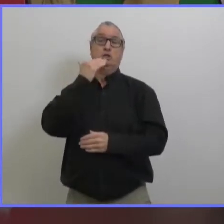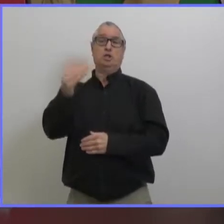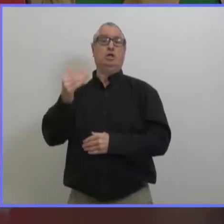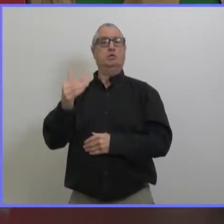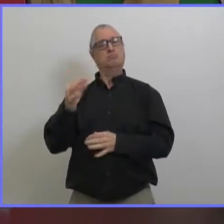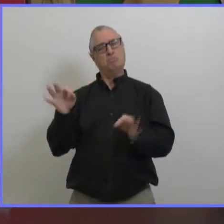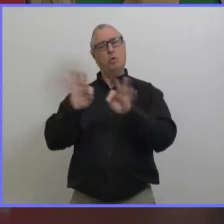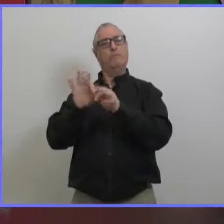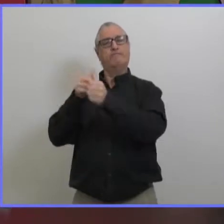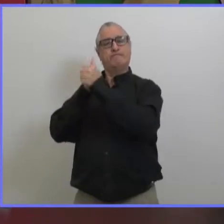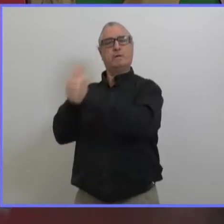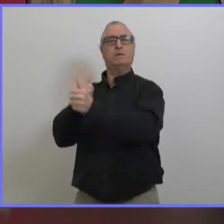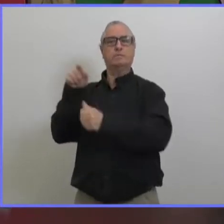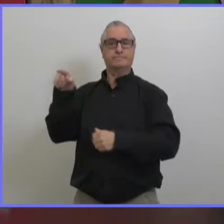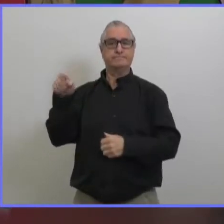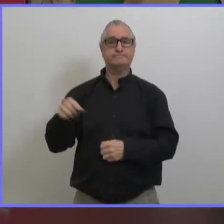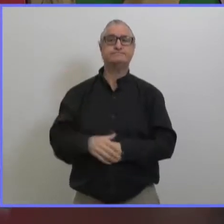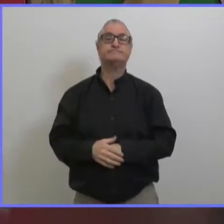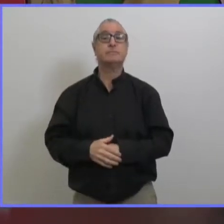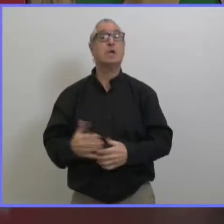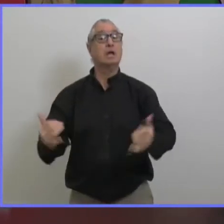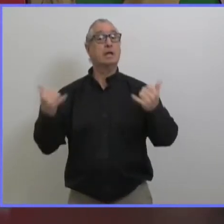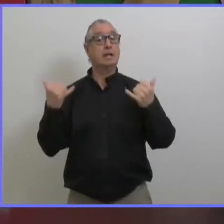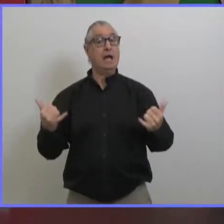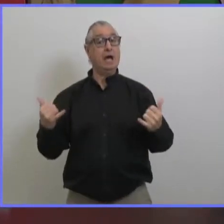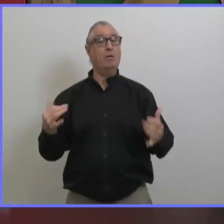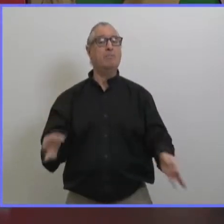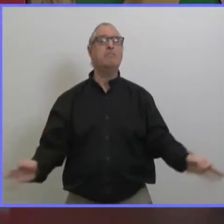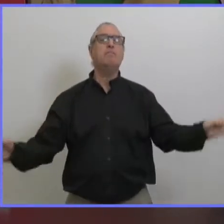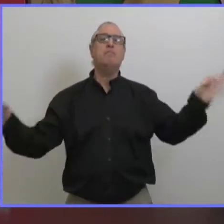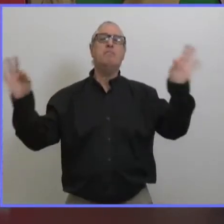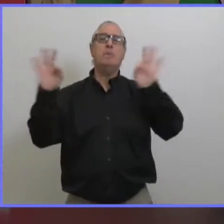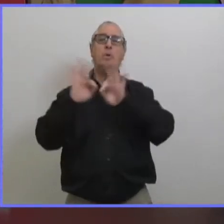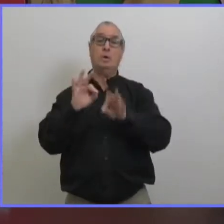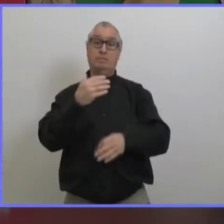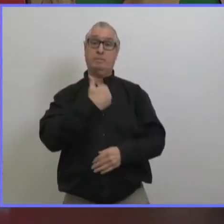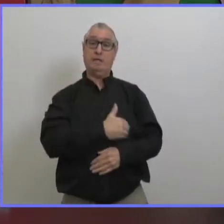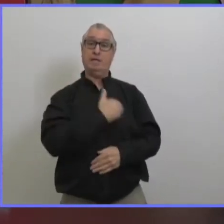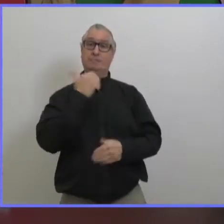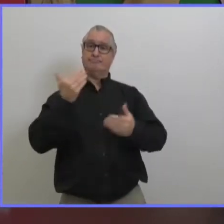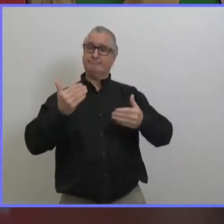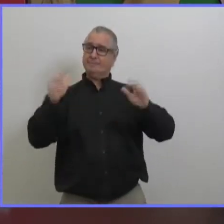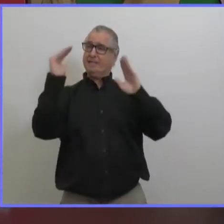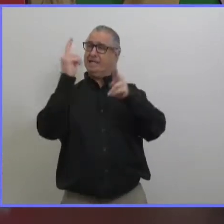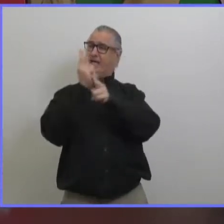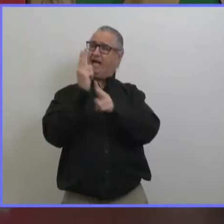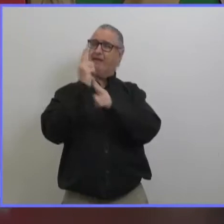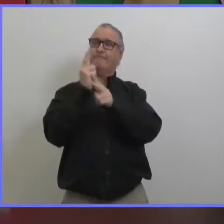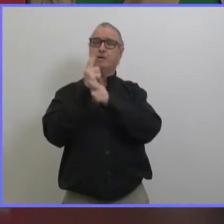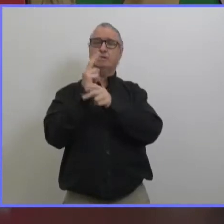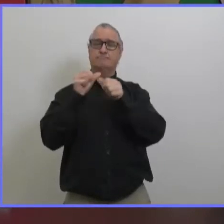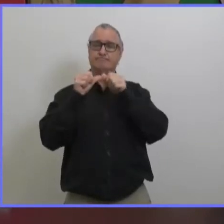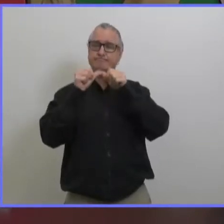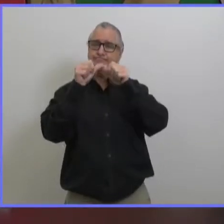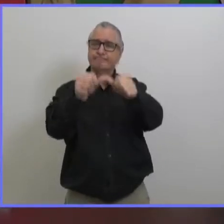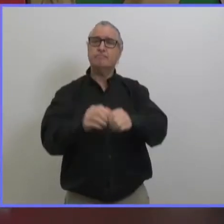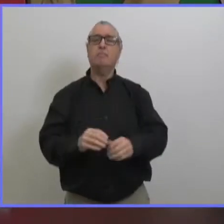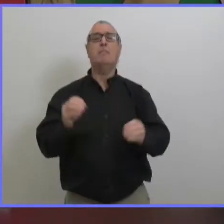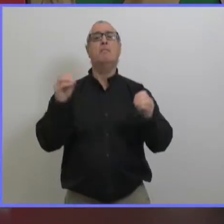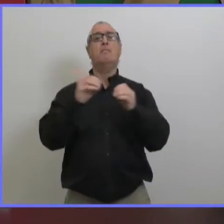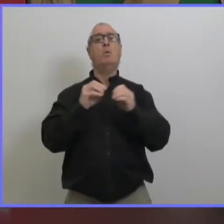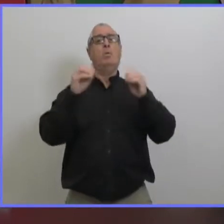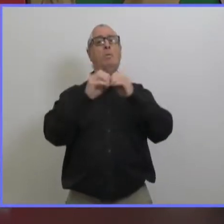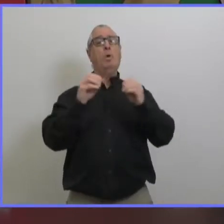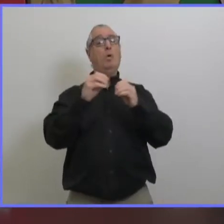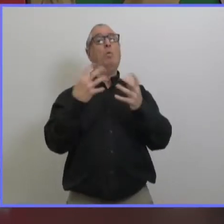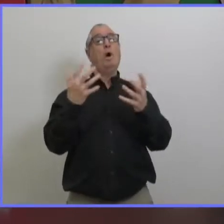donc encore une fois nous sommes à un point critique une fois de plus parce que nous sommes en train d'assouplir nos restrictions à